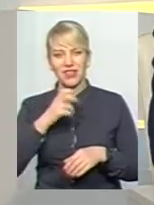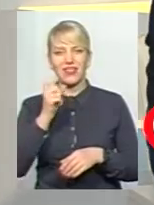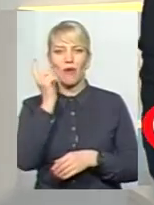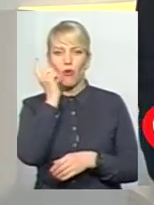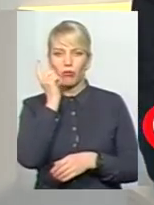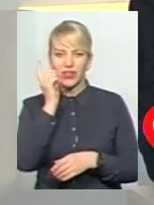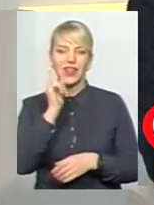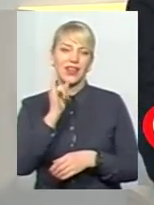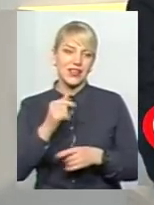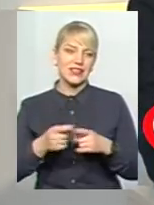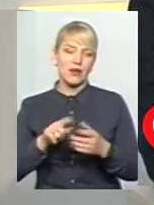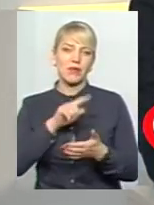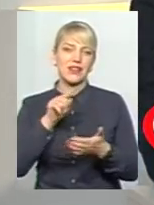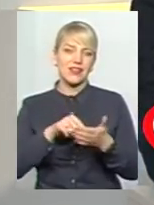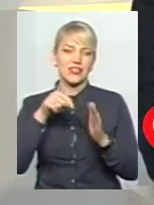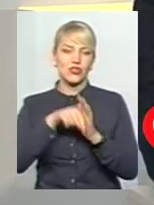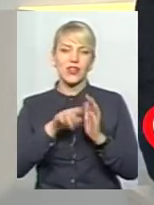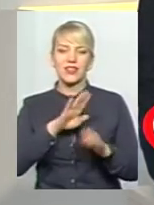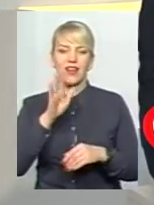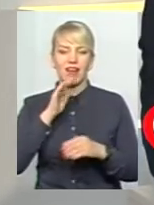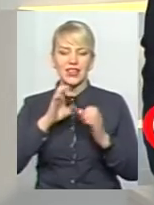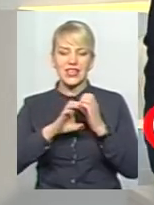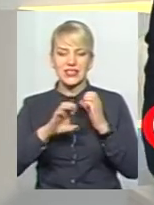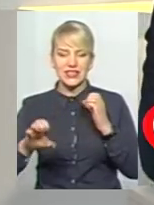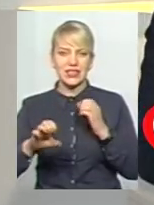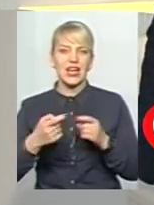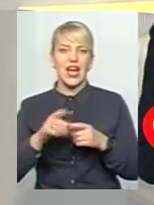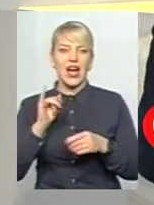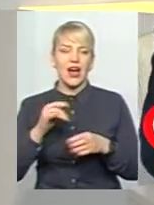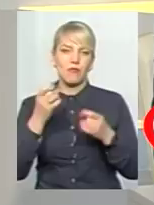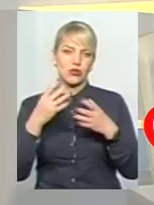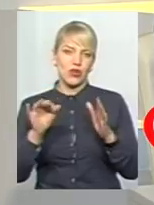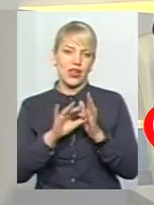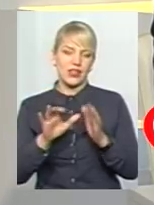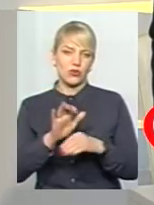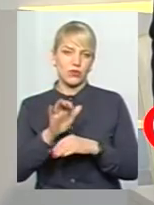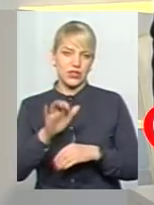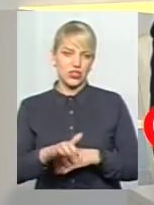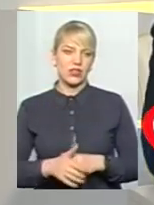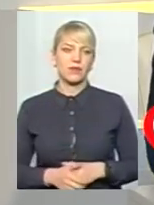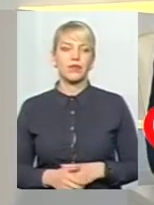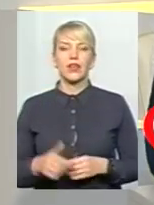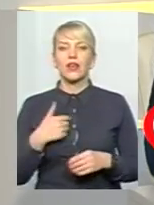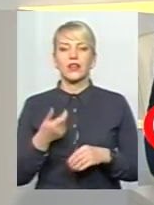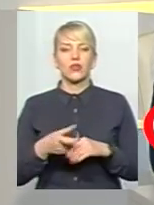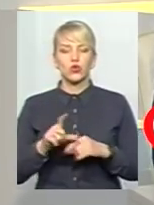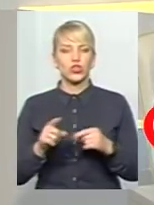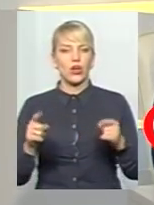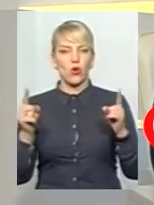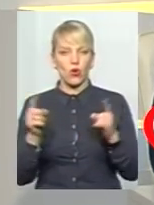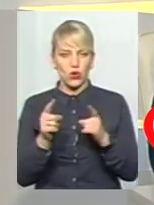І, скажімо, питання стосувалося не каналізаційної труби, а банального електропостачання. Я дуже коротко.